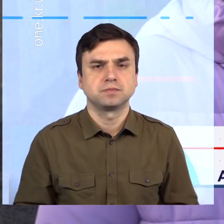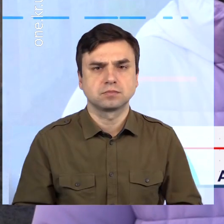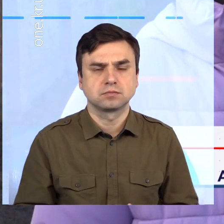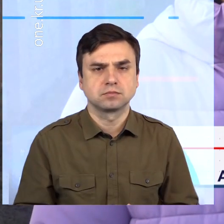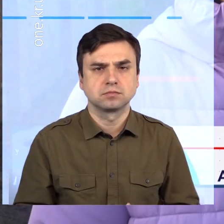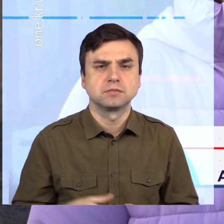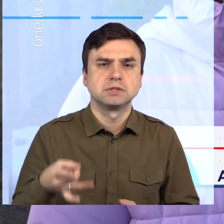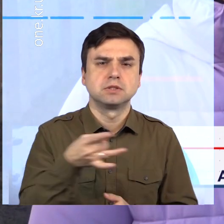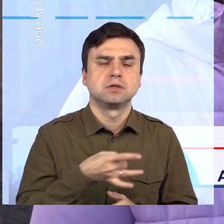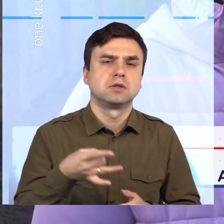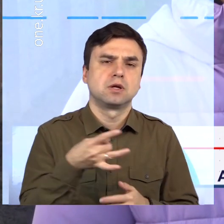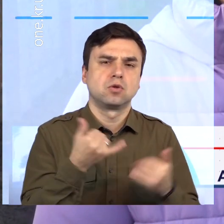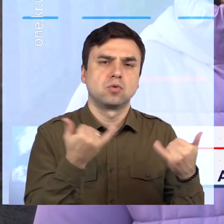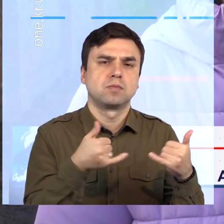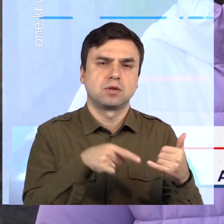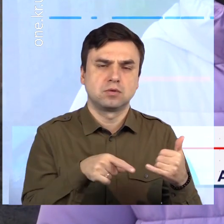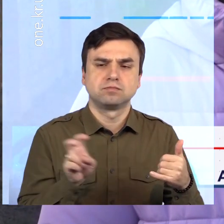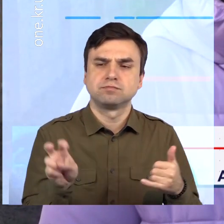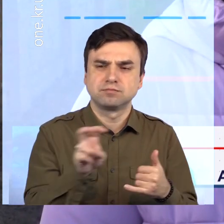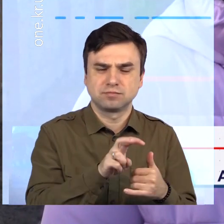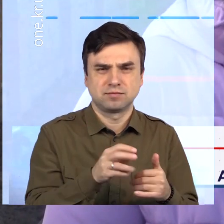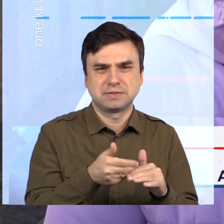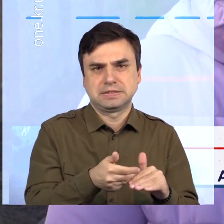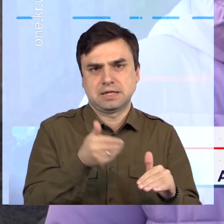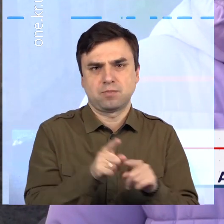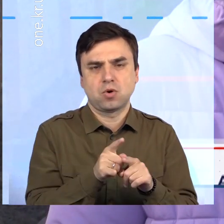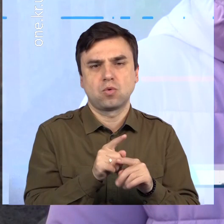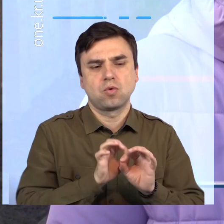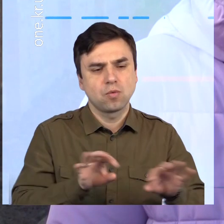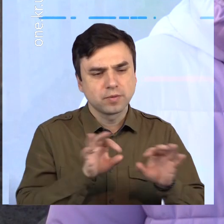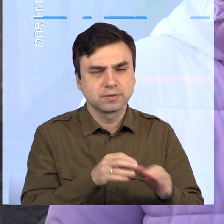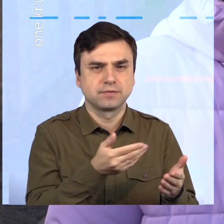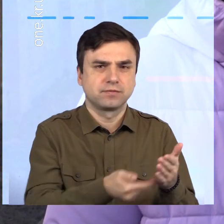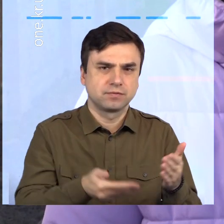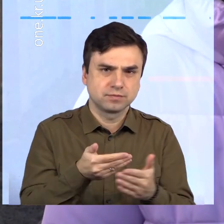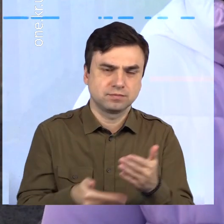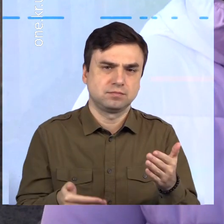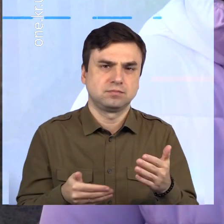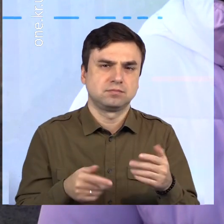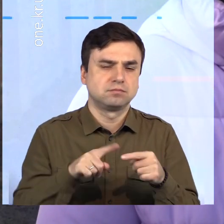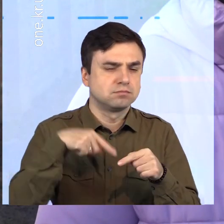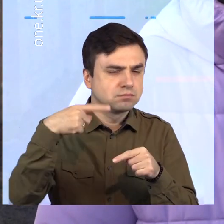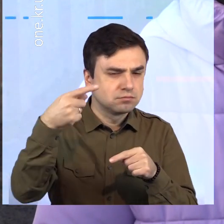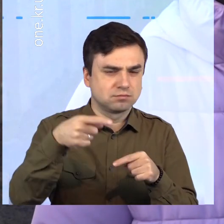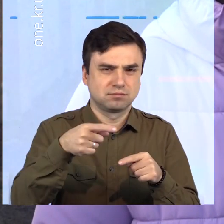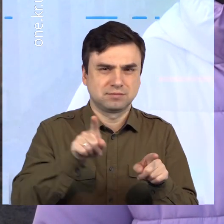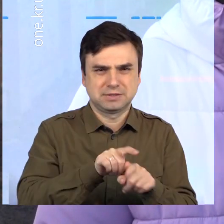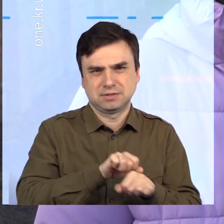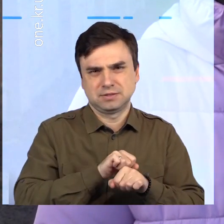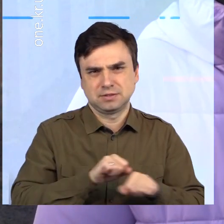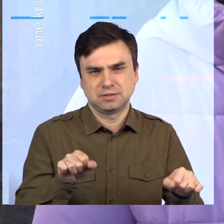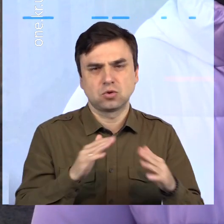'яснювальний характер з метою запобігання факторів спалювання залишків сухої рослинності, опалого листя